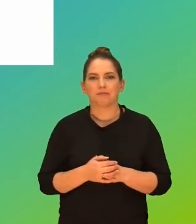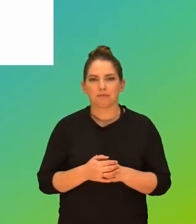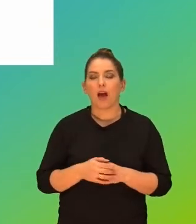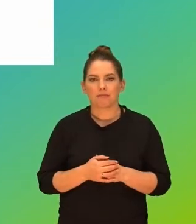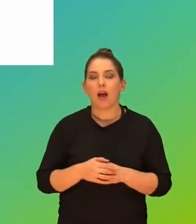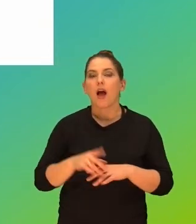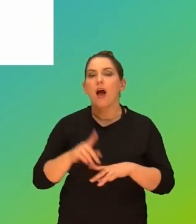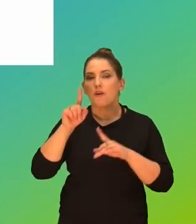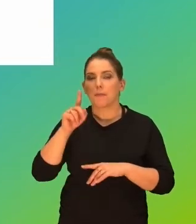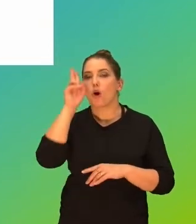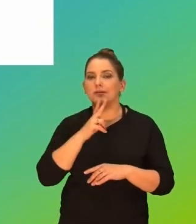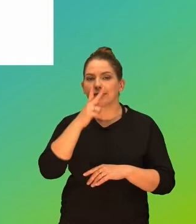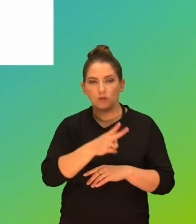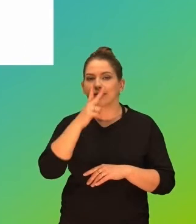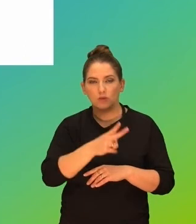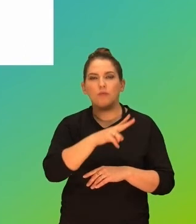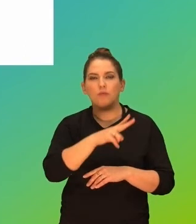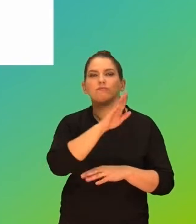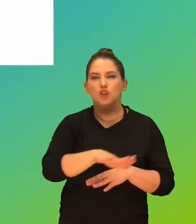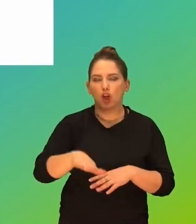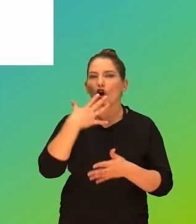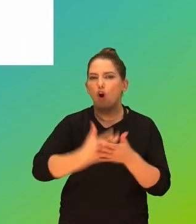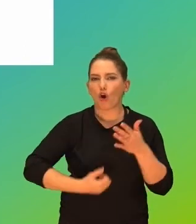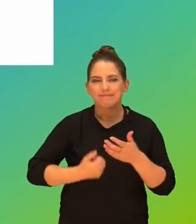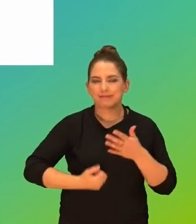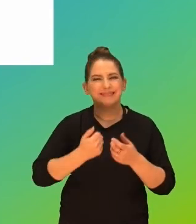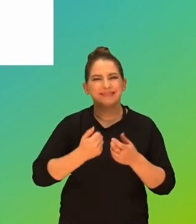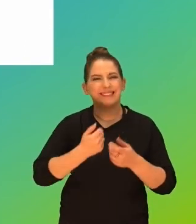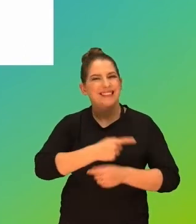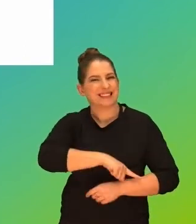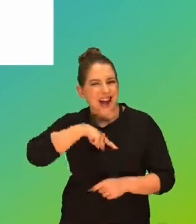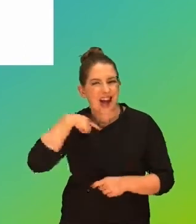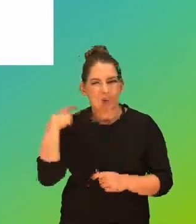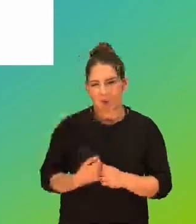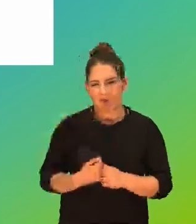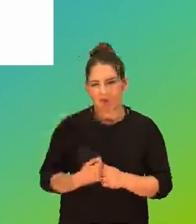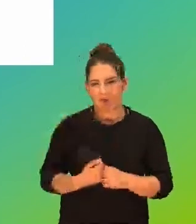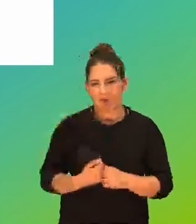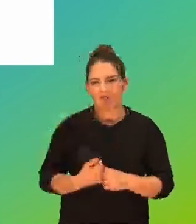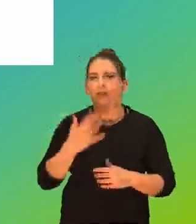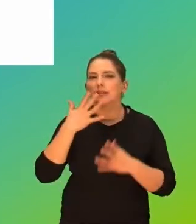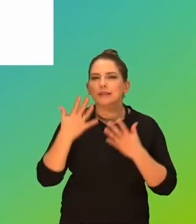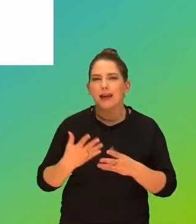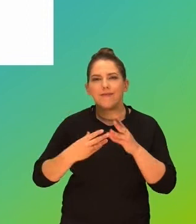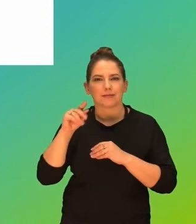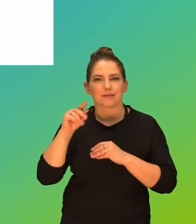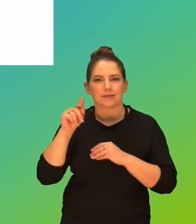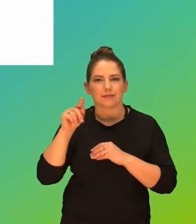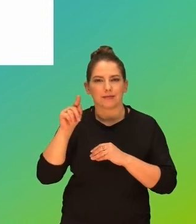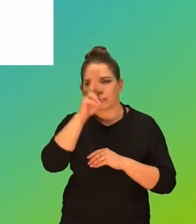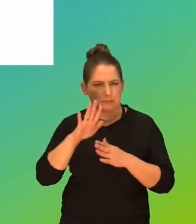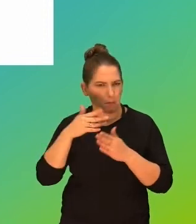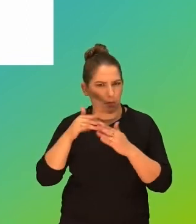Owszem, rodzice widzą, że dzieci korzystają za długo i życzyliby sobie nawet dużo więcej rodziców, aż